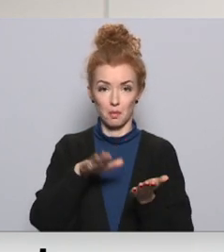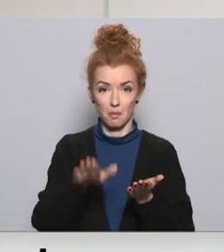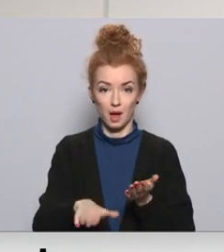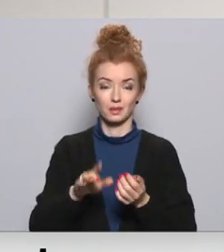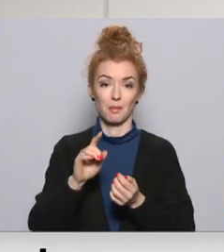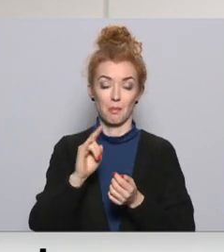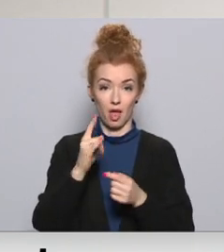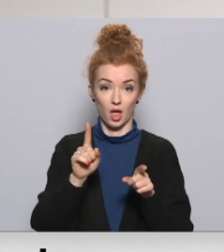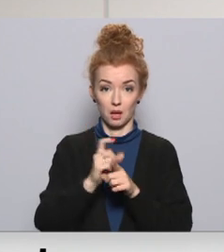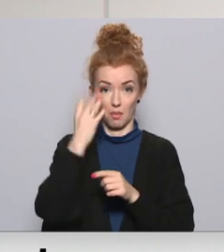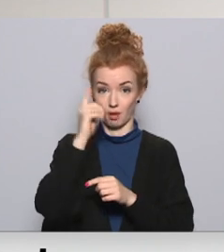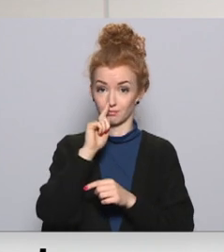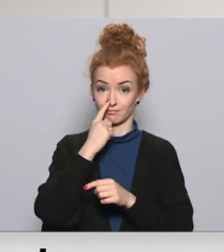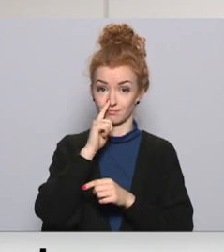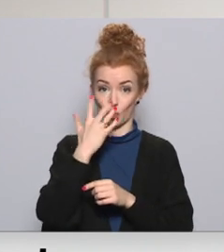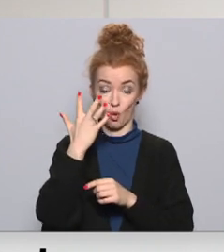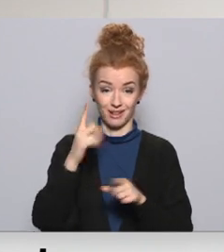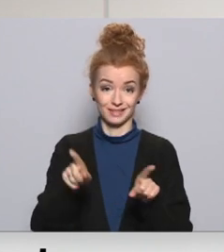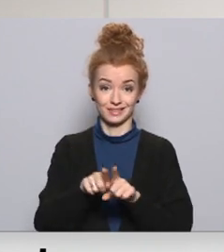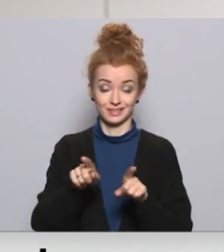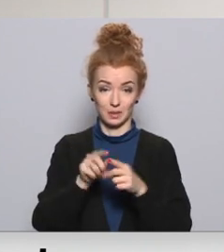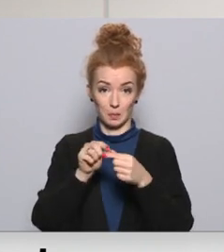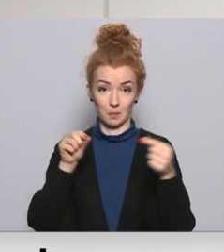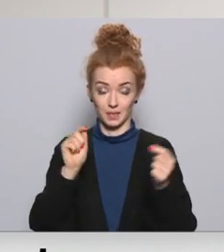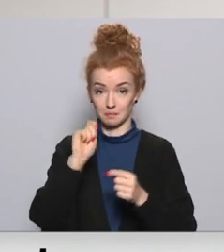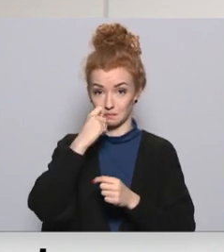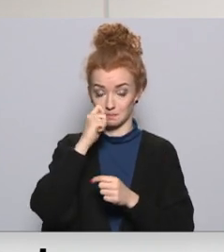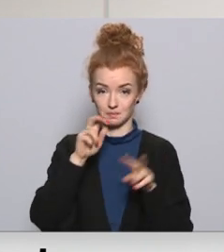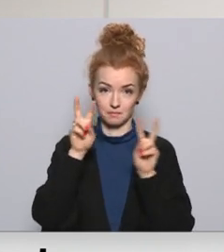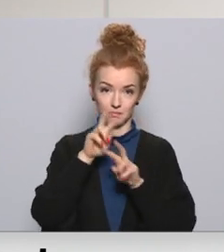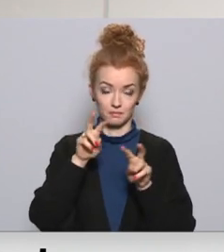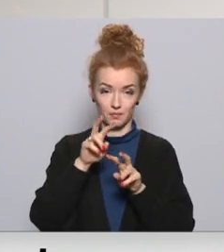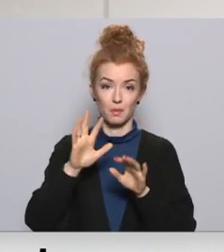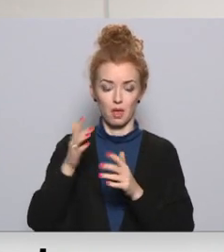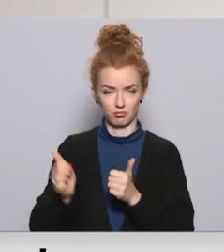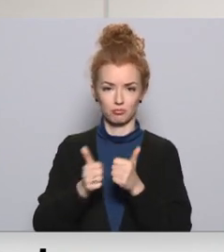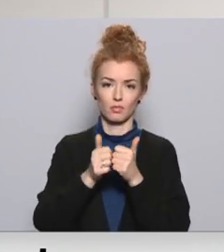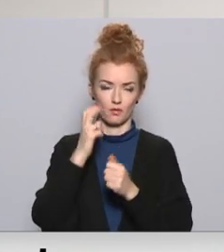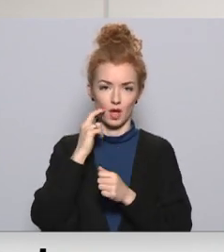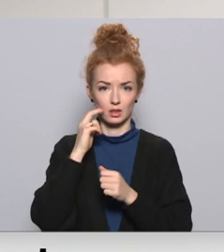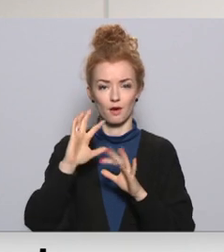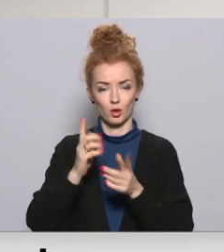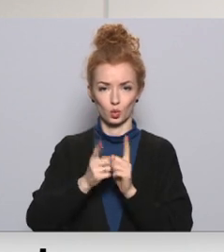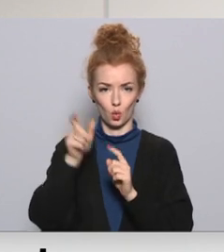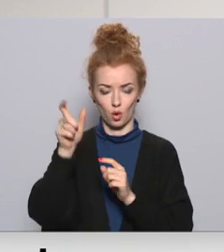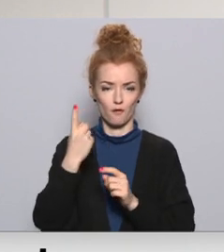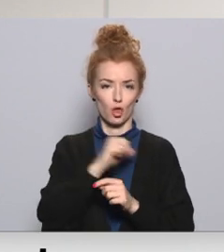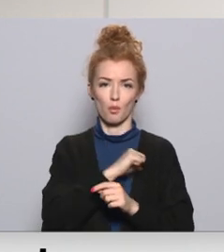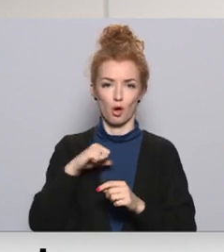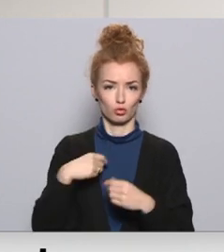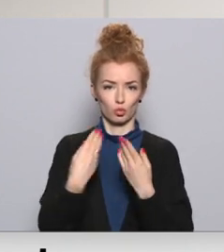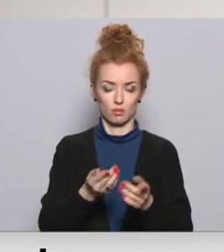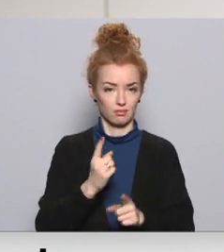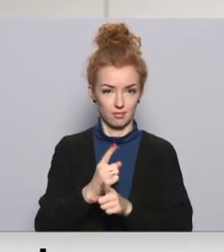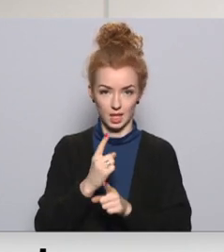pirkstubās degunā, tieši tāpat būs jāizdara tampona. Tas ir jādara kādu cilvēku uzraudzībā pieaugušā. To nevar viņus vienus pašus